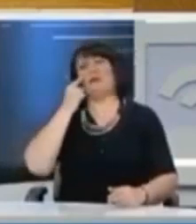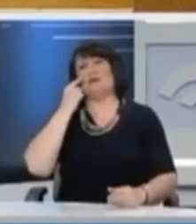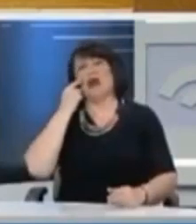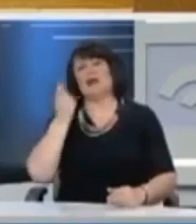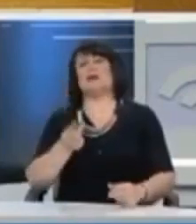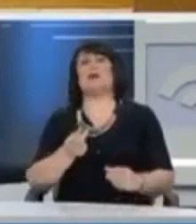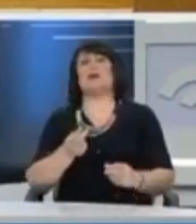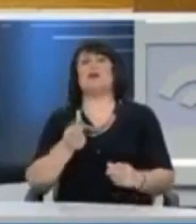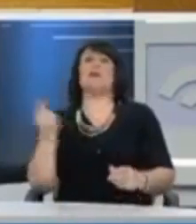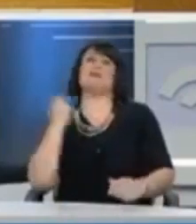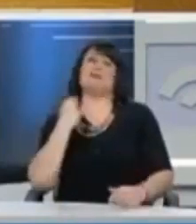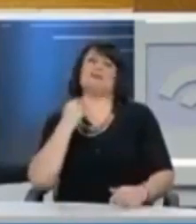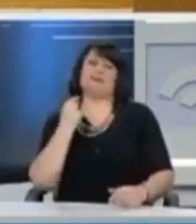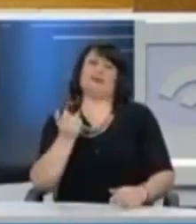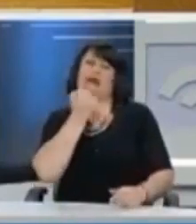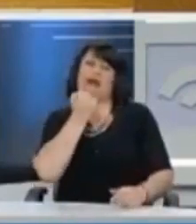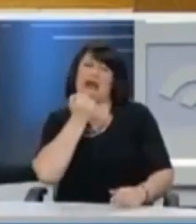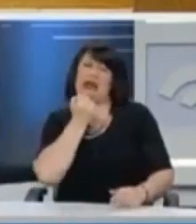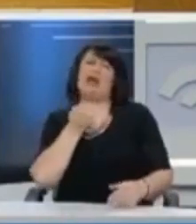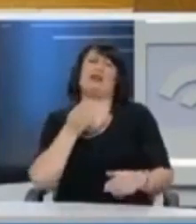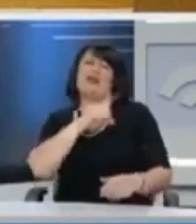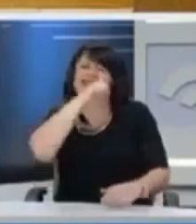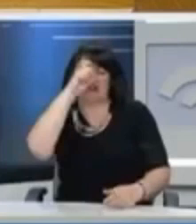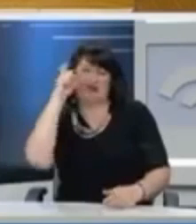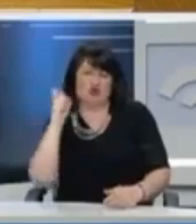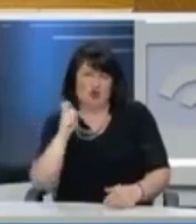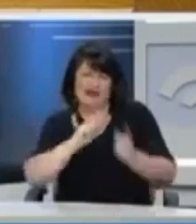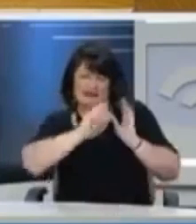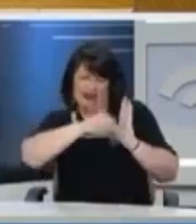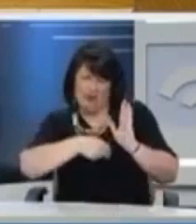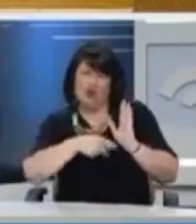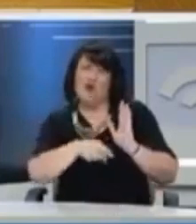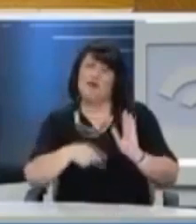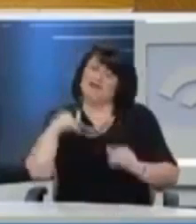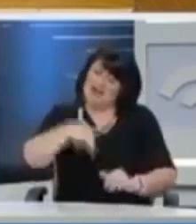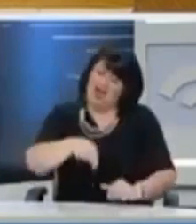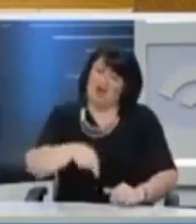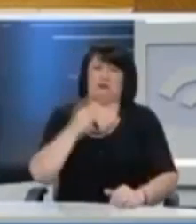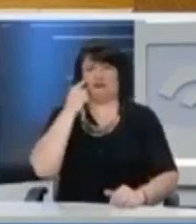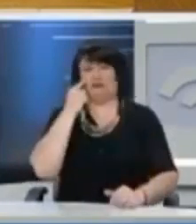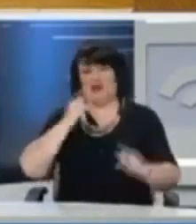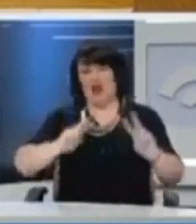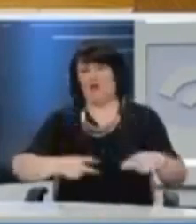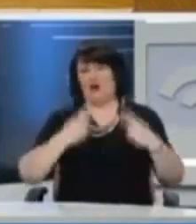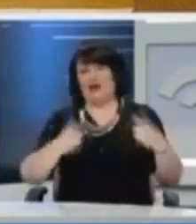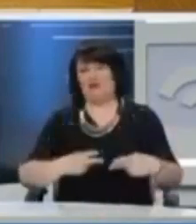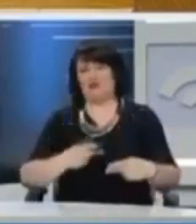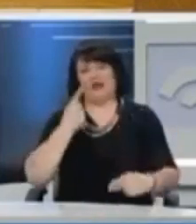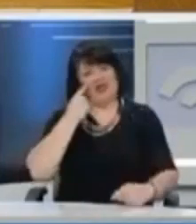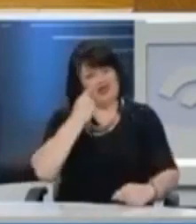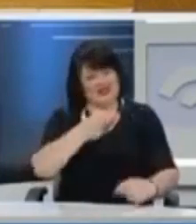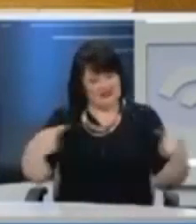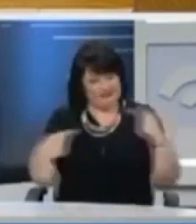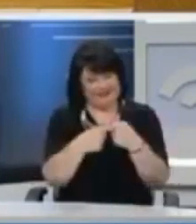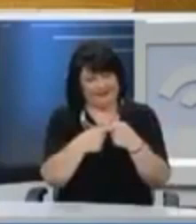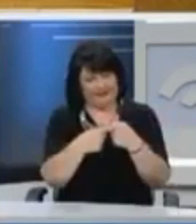δυστοπία που θα φέρει η αποτυχία που είναι πρόβια και γραμμένη λόγω της μειομενιακής Ελλάδας. Εμείς θα είμαστε εδώ γιατί η ρήξη θα γίνει.